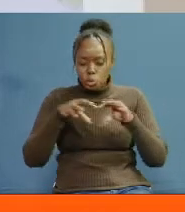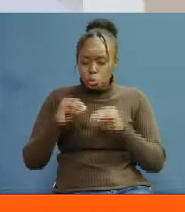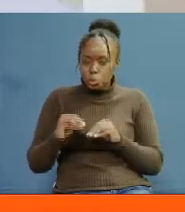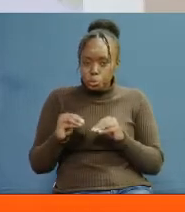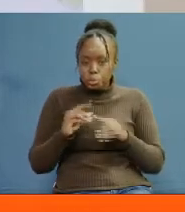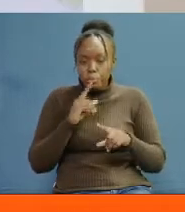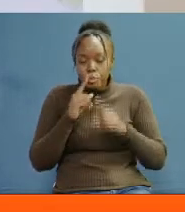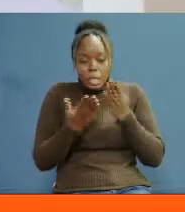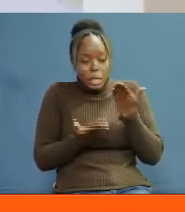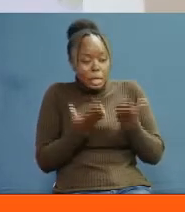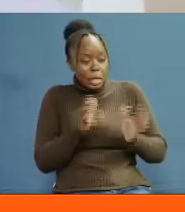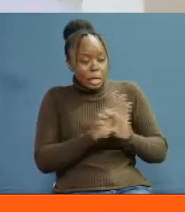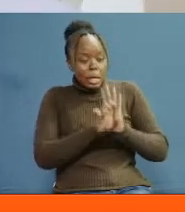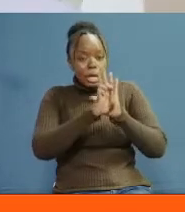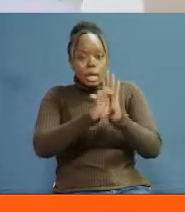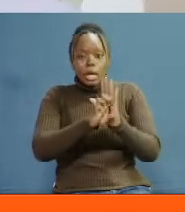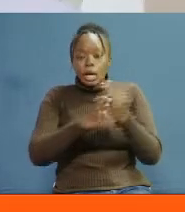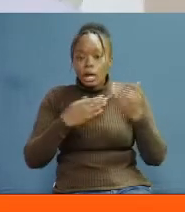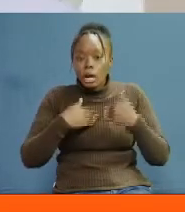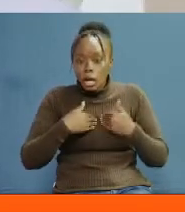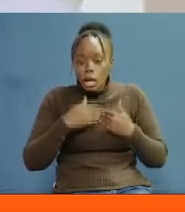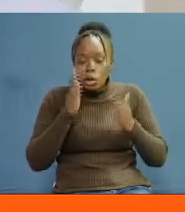Say for example you are an agbishop